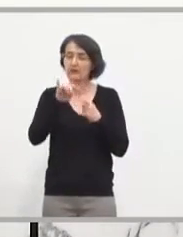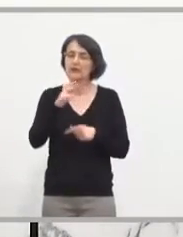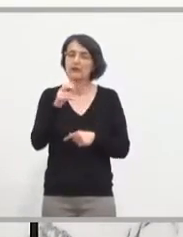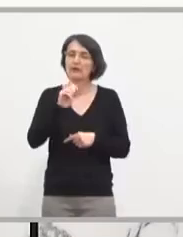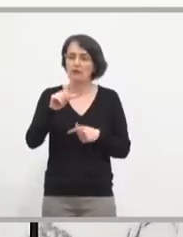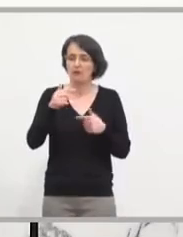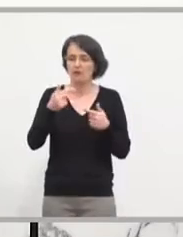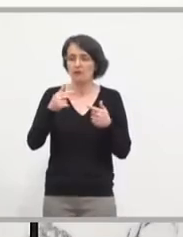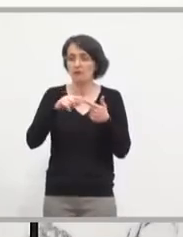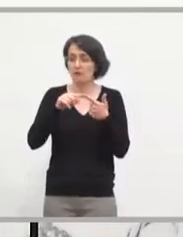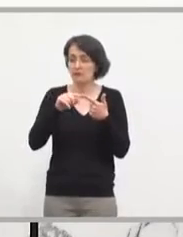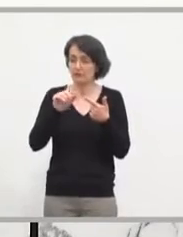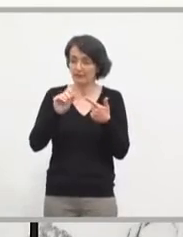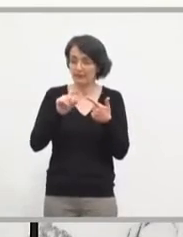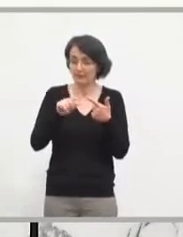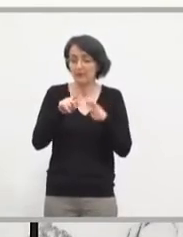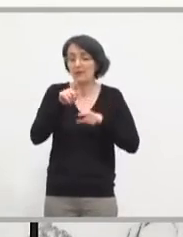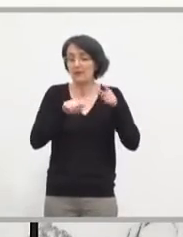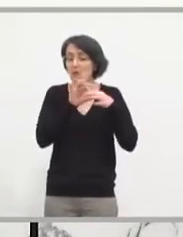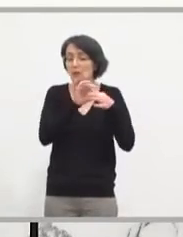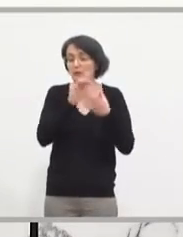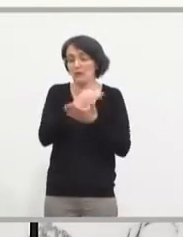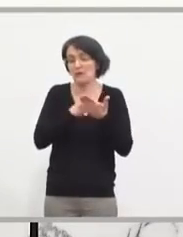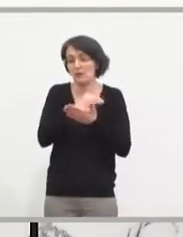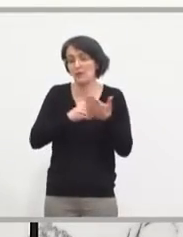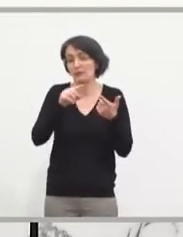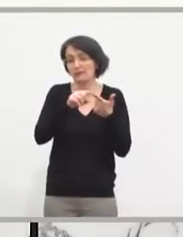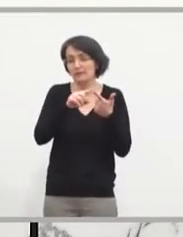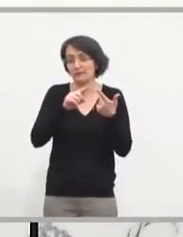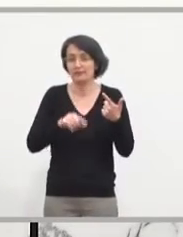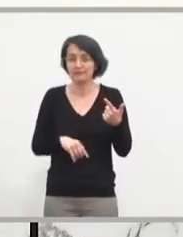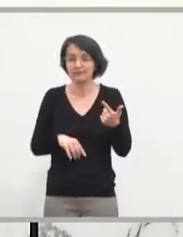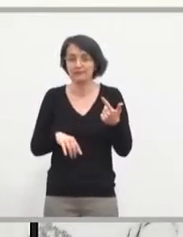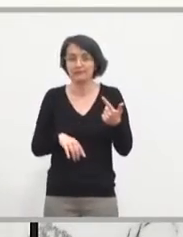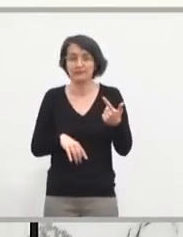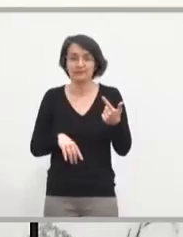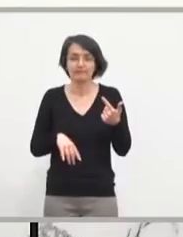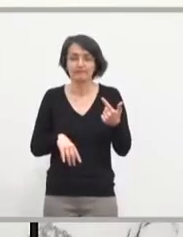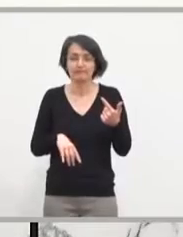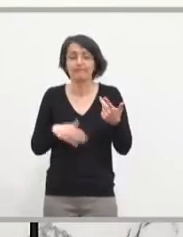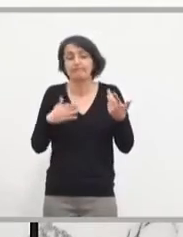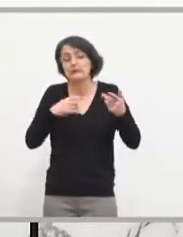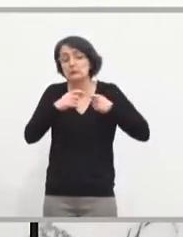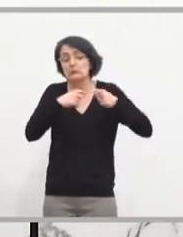relations avec le département et des discussions que nous avons avec lui.